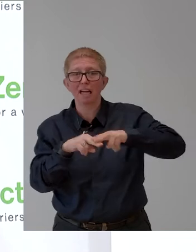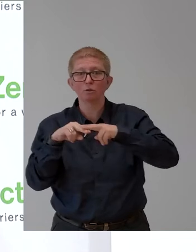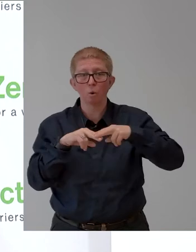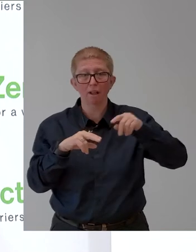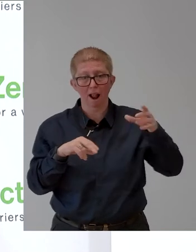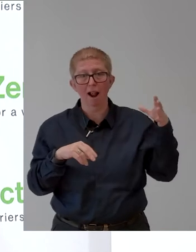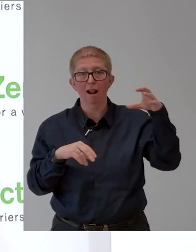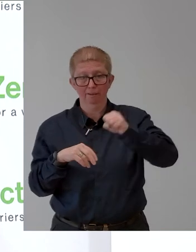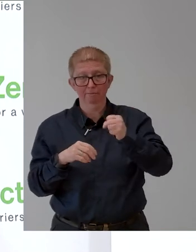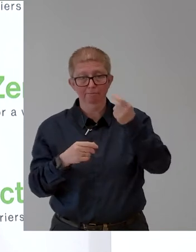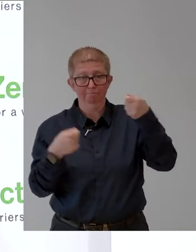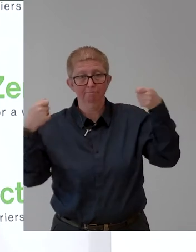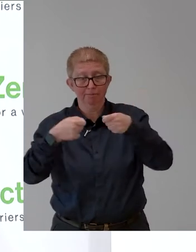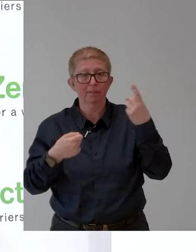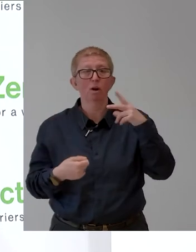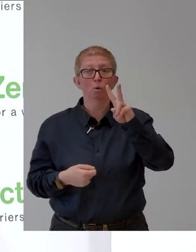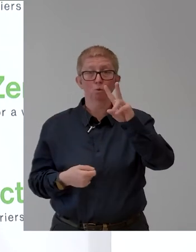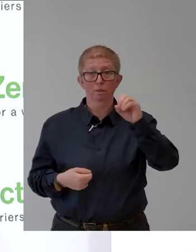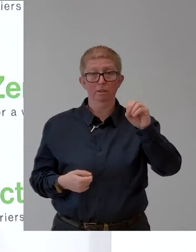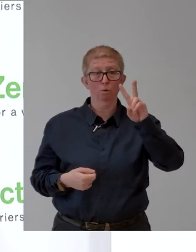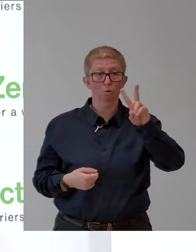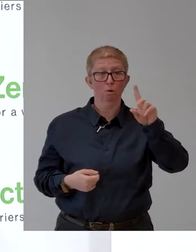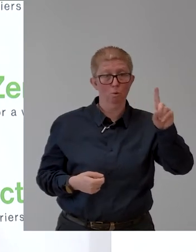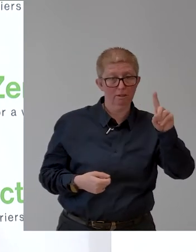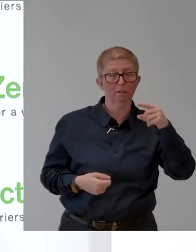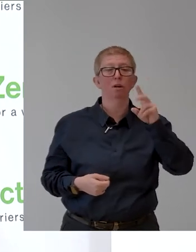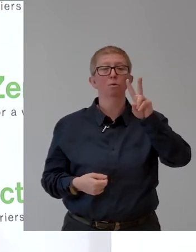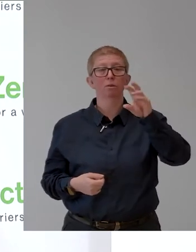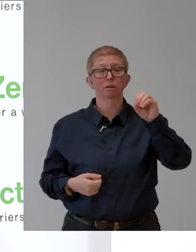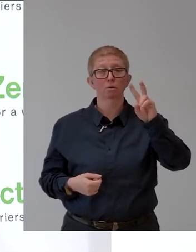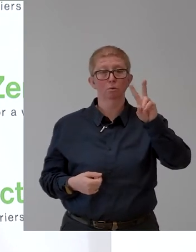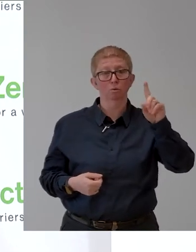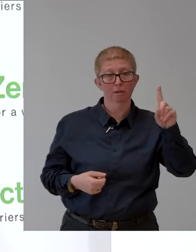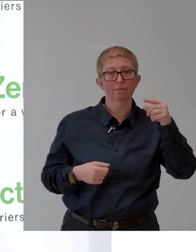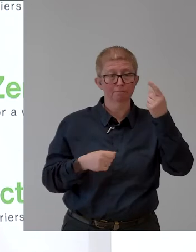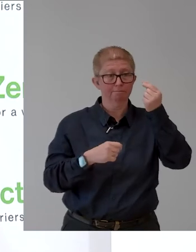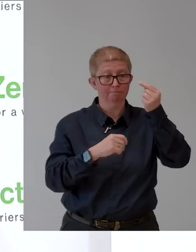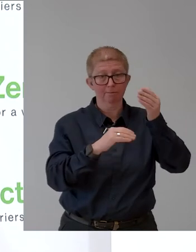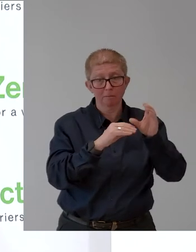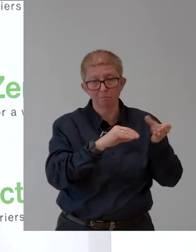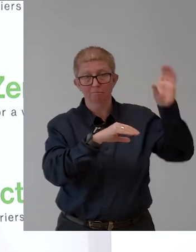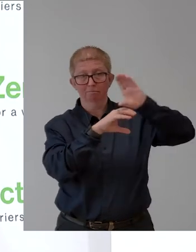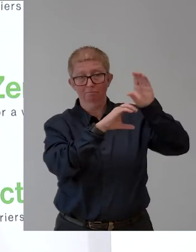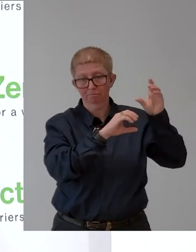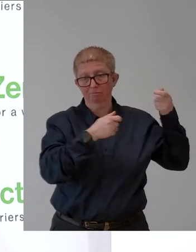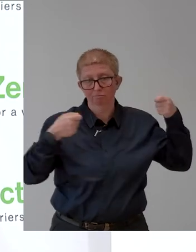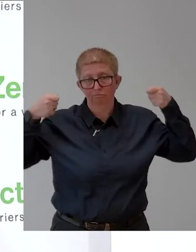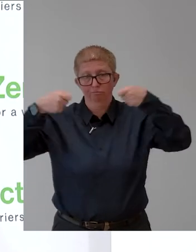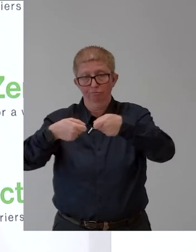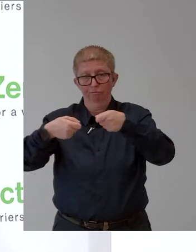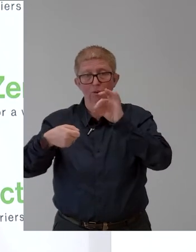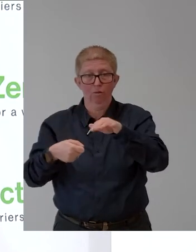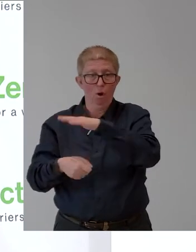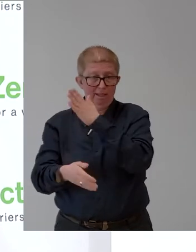zusätzlich zur Verfügung gestellt. Warum ist das wichtig? Wir finanzieren die Maßnahmen für Menschen mit Behinderungen aus dem Ausgleichstaxfonds, der sich auch